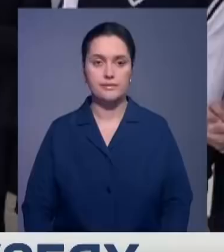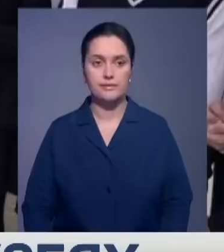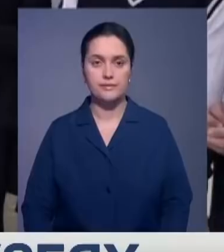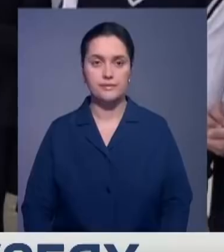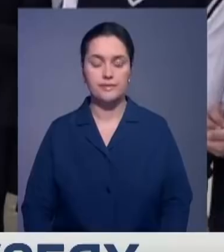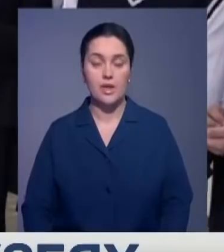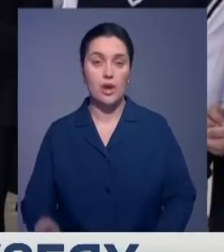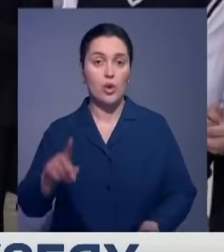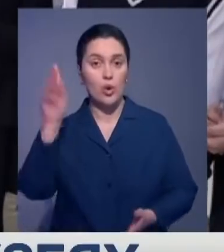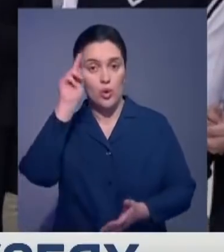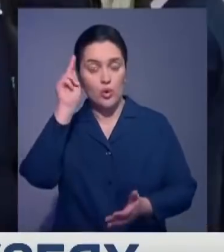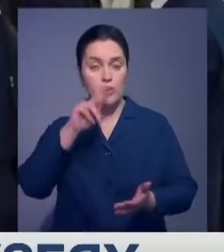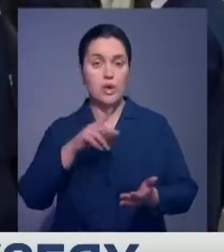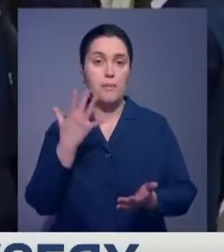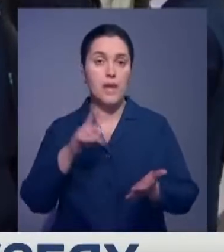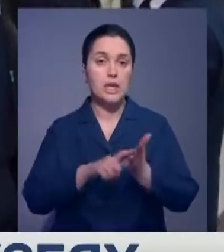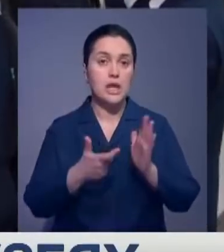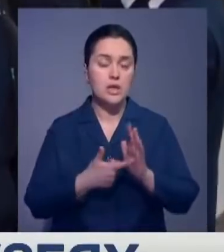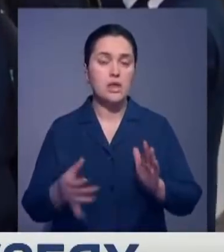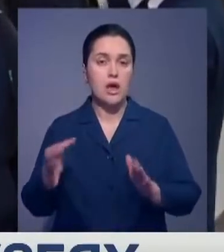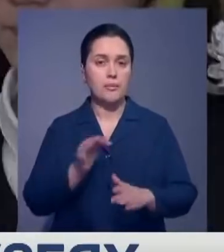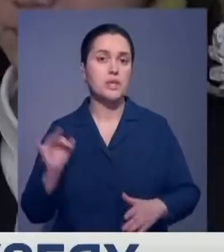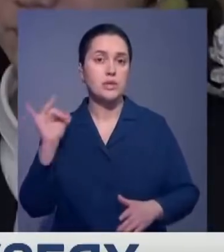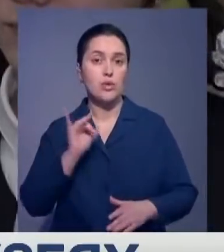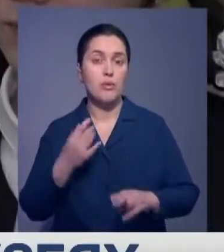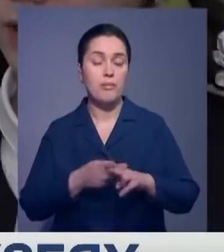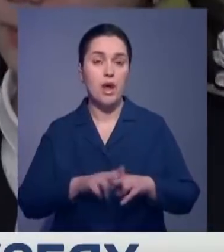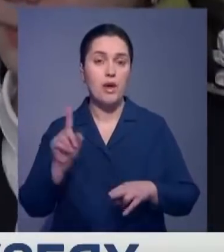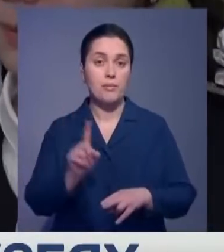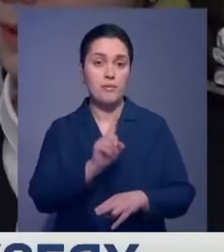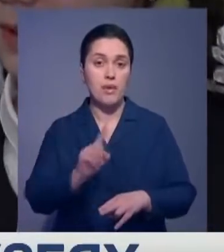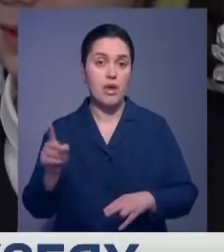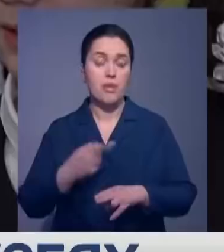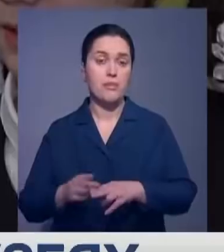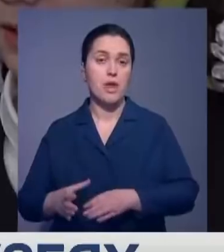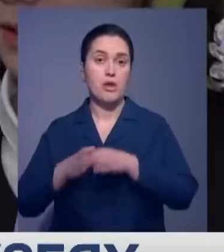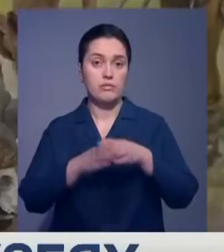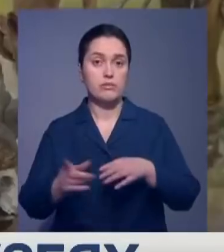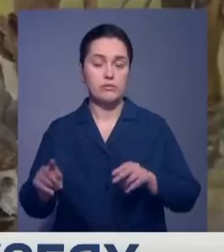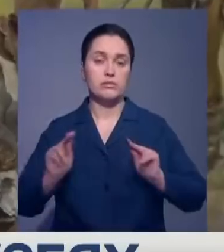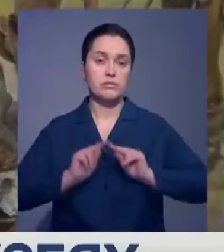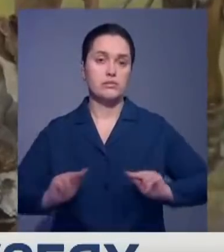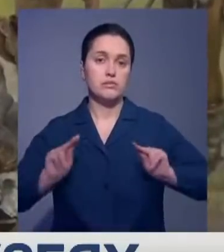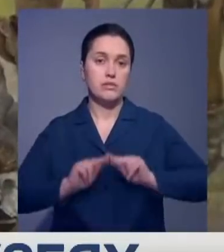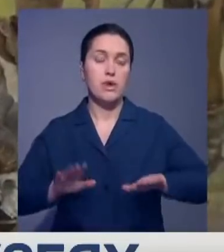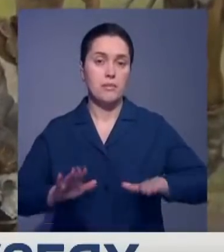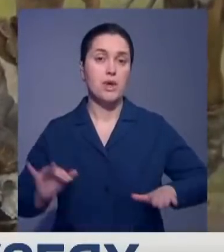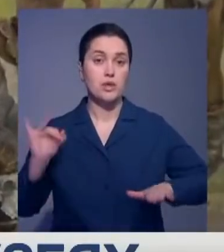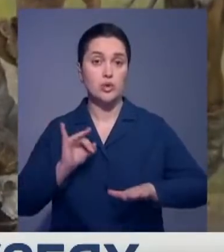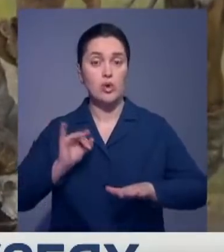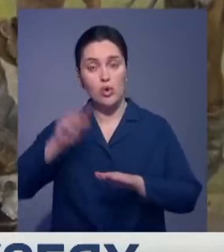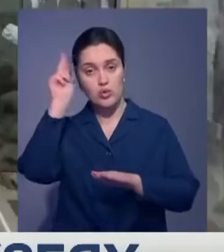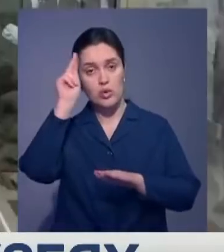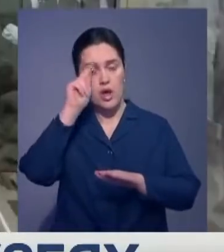Ученики пятого класса в областном историко-краеведческом музее имени Потанина. Не на экскурсии. Здесь идет полноценный урок истории. Дети изучают